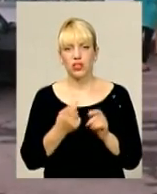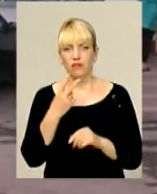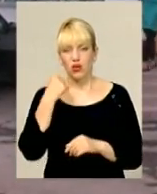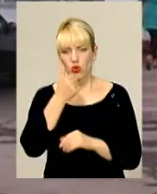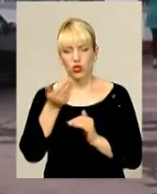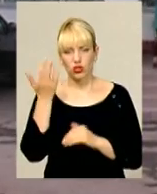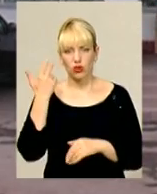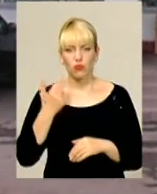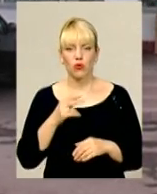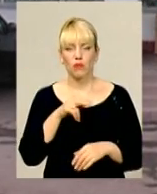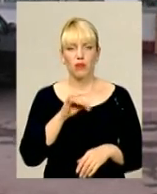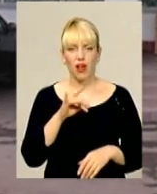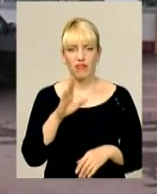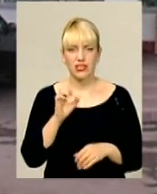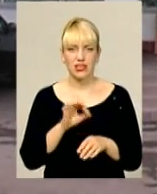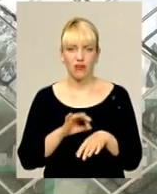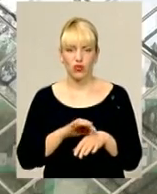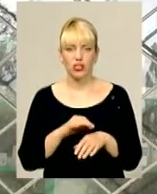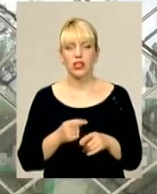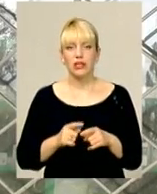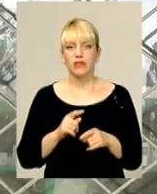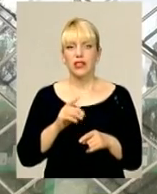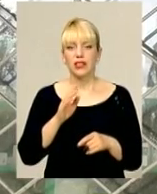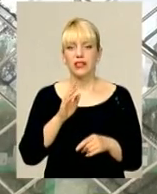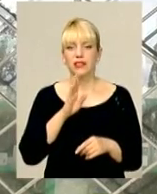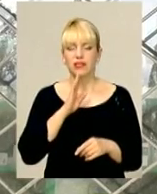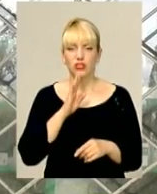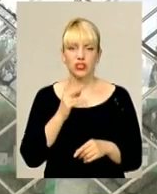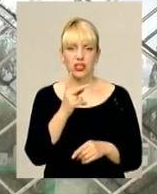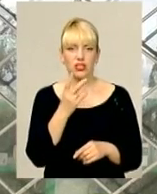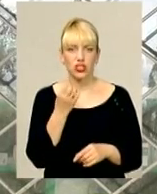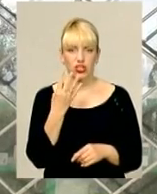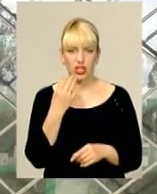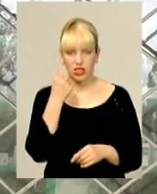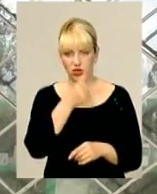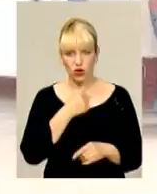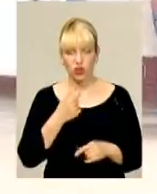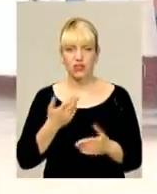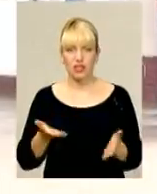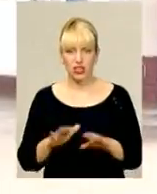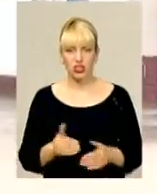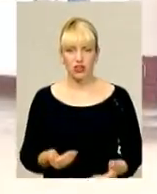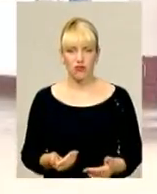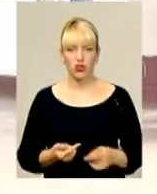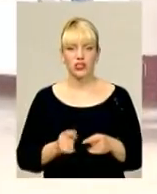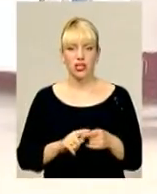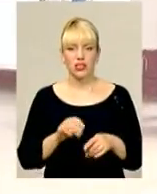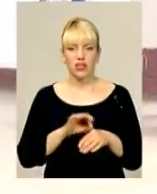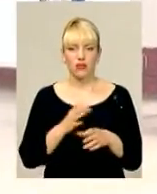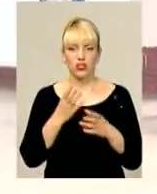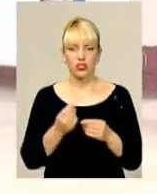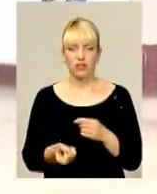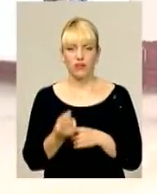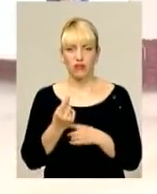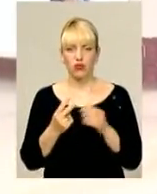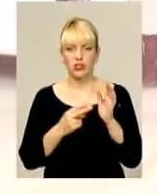тому на правець захворіла 14-річна дитина з Дунаєвецького району. Вона залишилася живою. І вже днями це захворювання виявили у ще одного